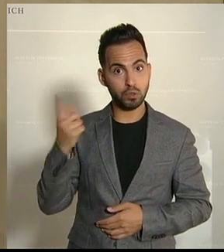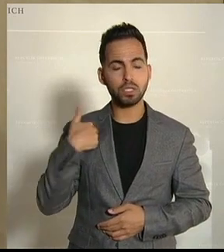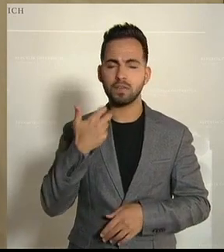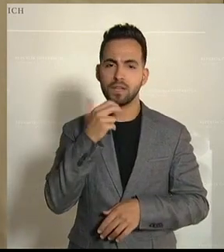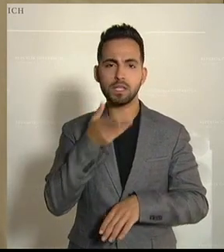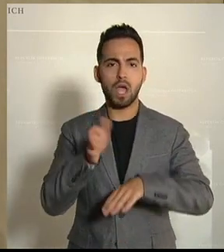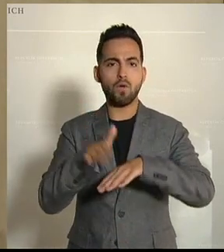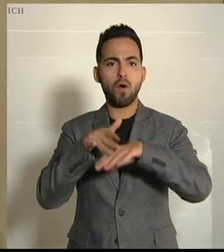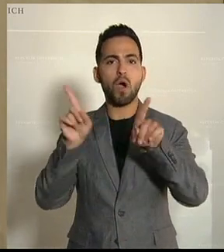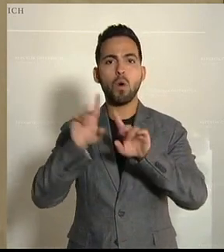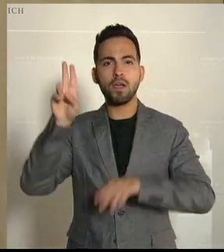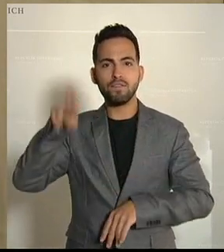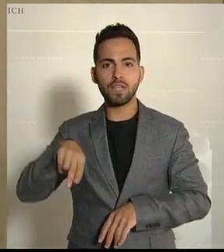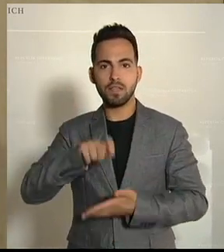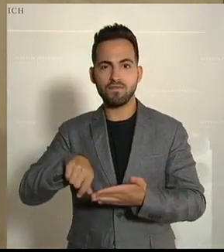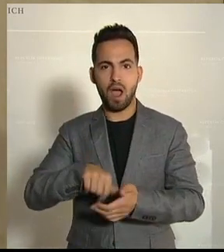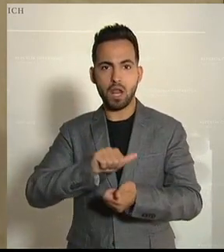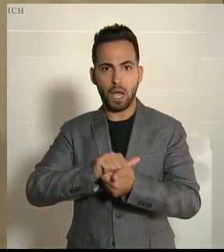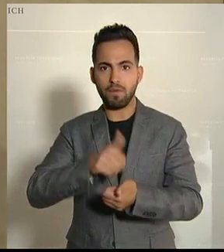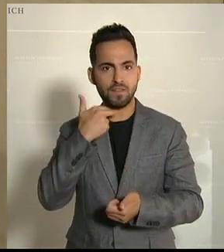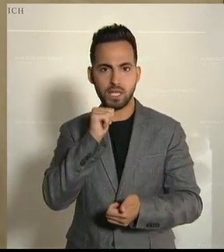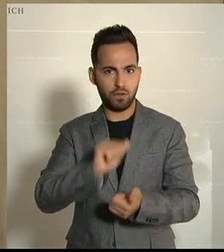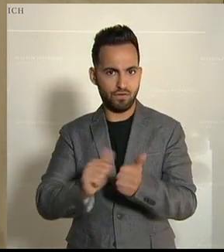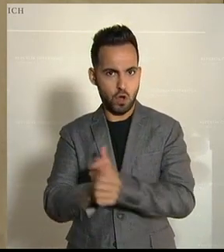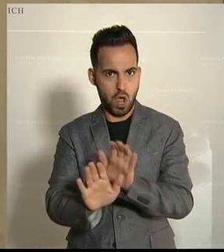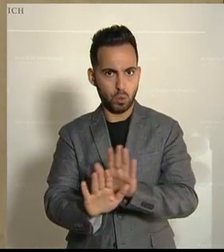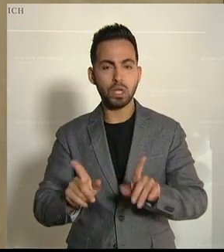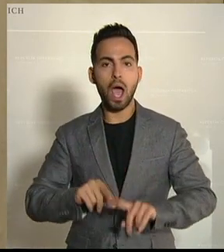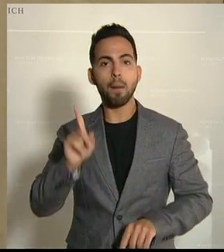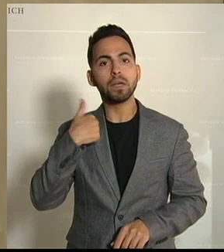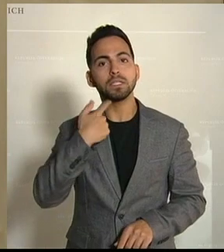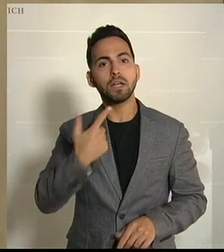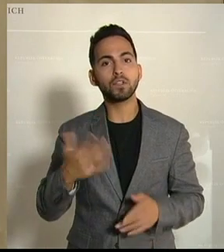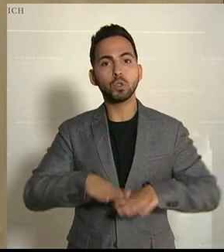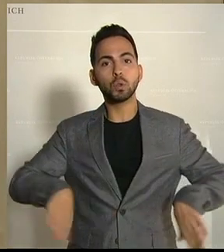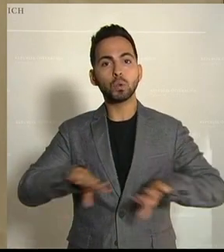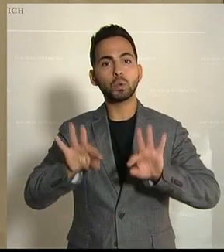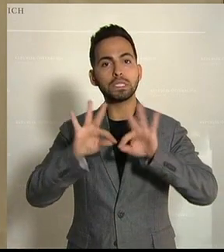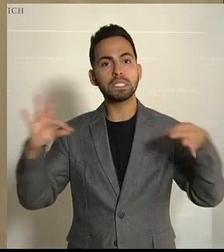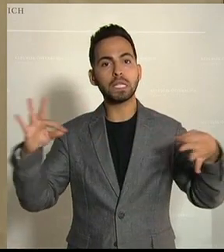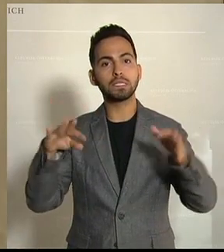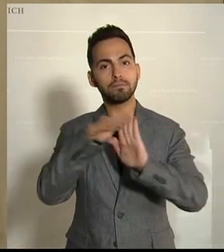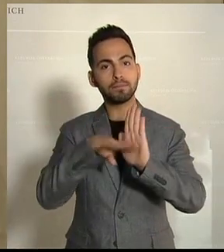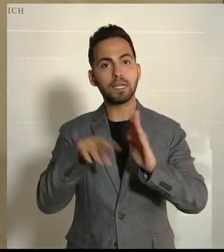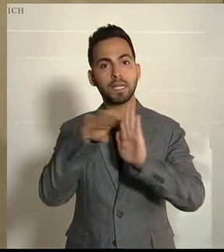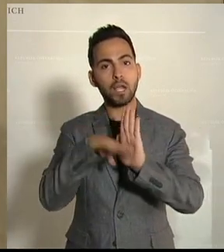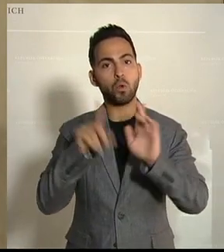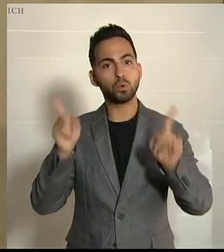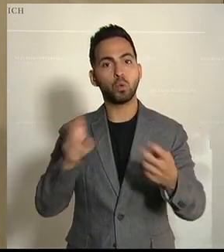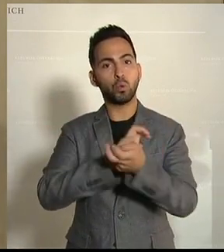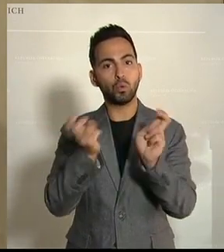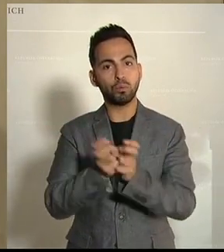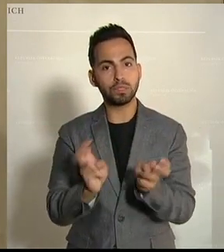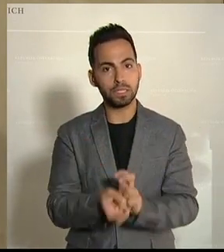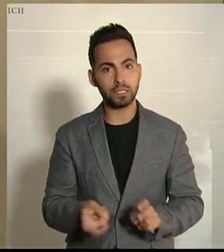polemisieren und auch den Wiener Wahlkampf nicht vorziehen, einfach diese grundsätzlichen Regelungen umzusetzen. Und wenn wir dem nicht